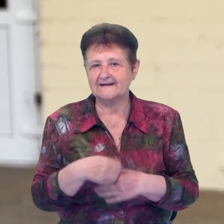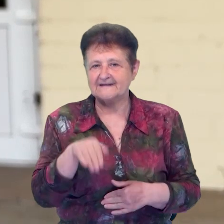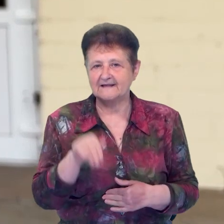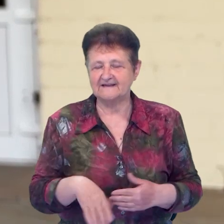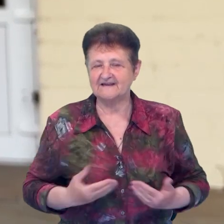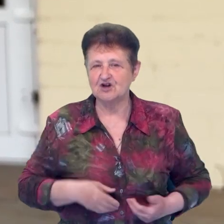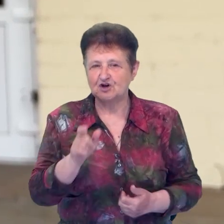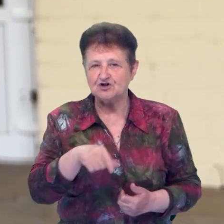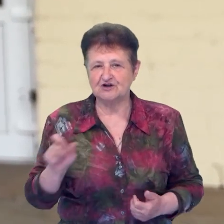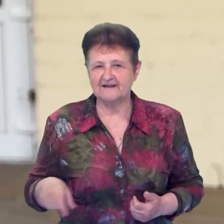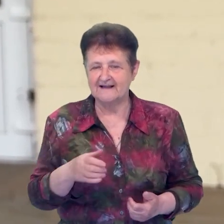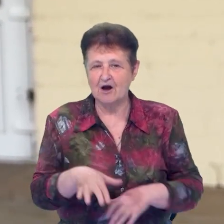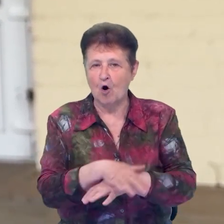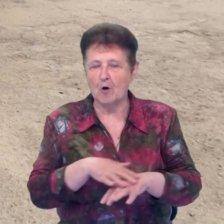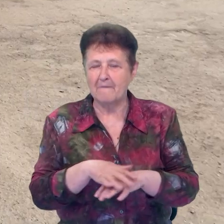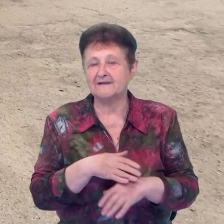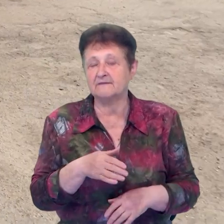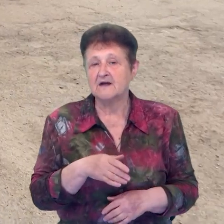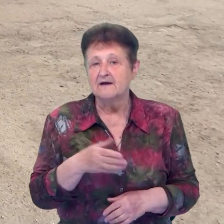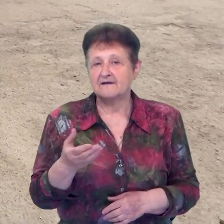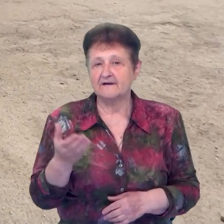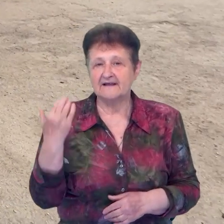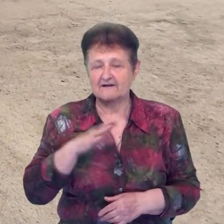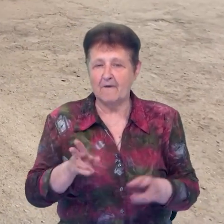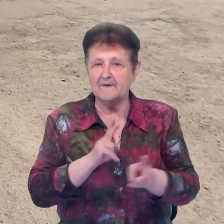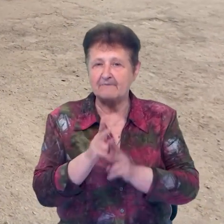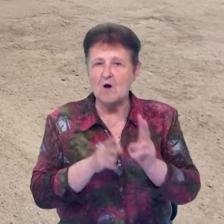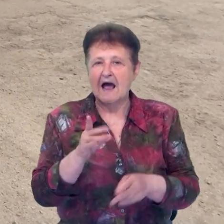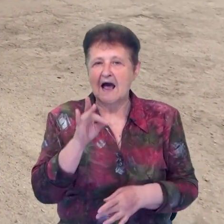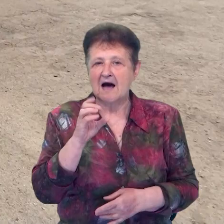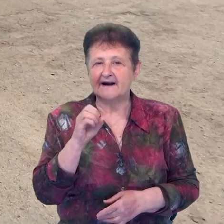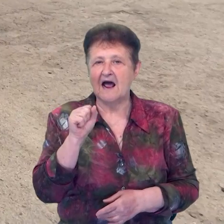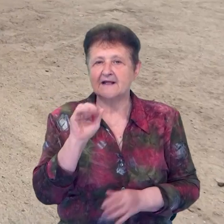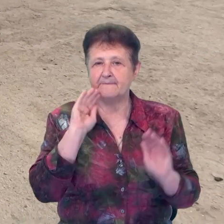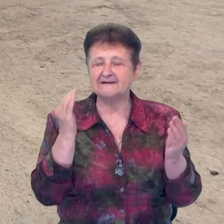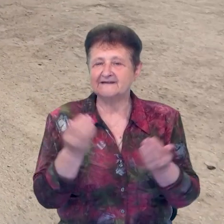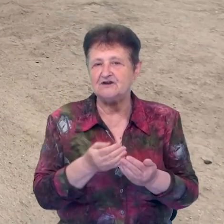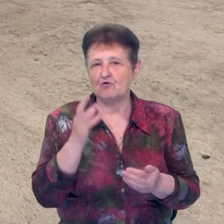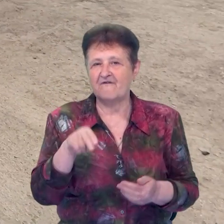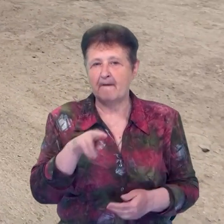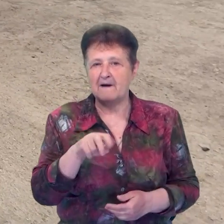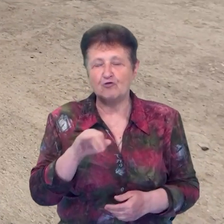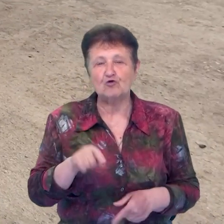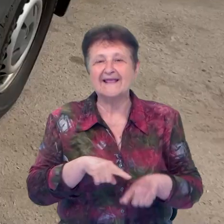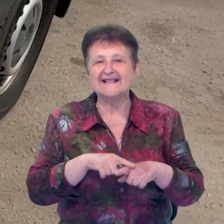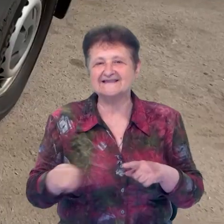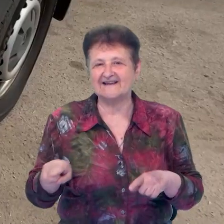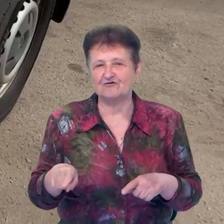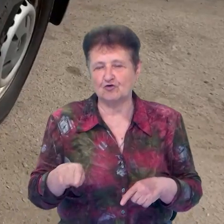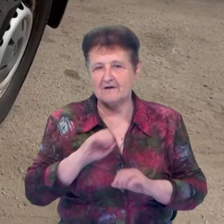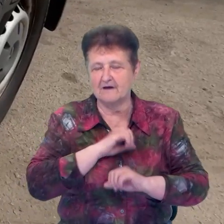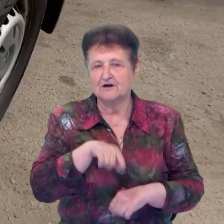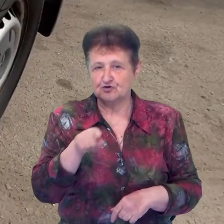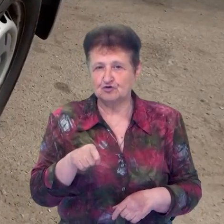тисяч жителів власної громади. Днями тут перепрофілювали реанімаційне відділення в палату інтенсивної терапії. Цією